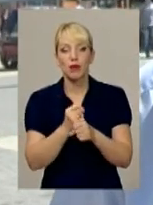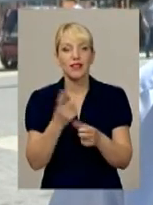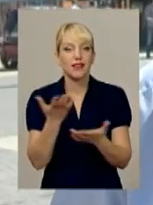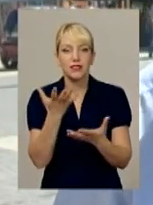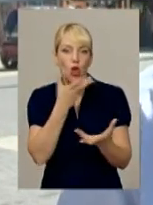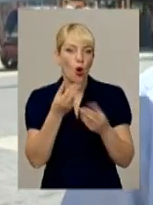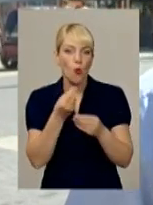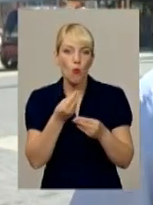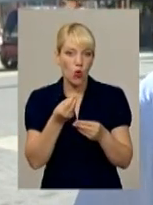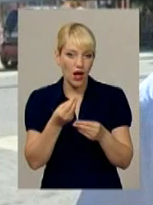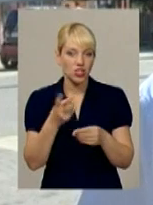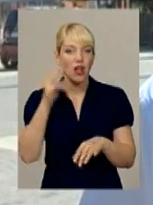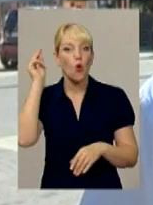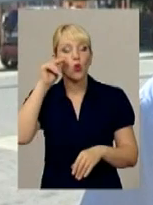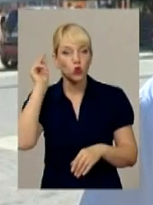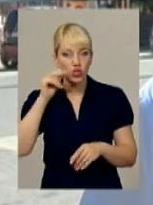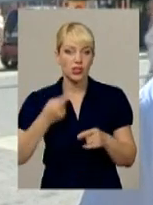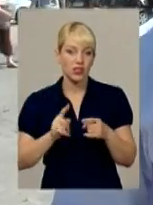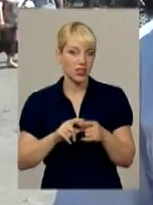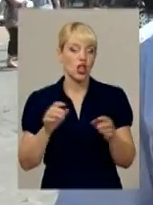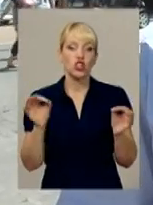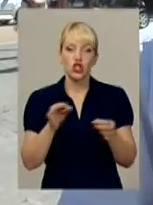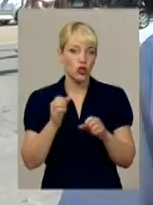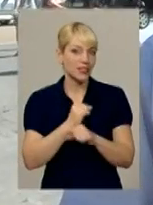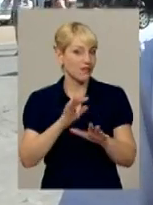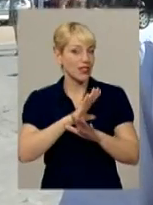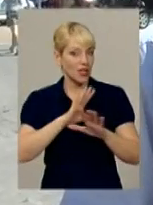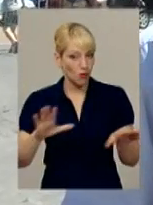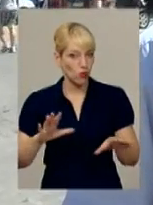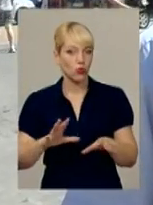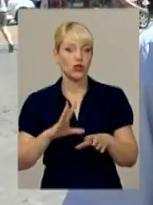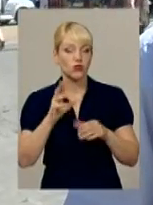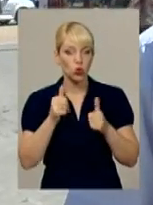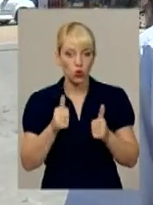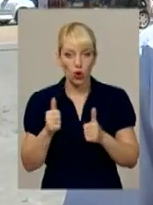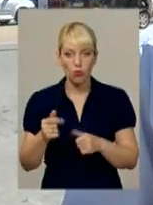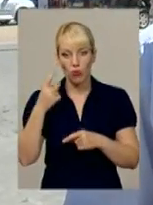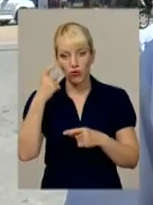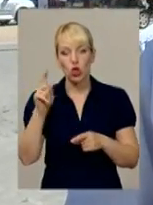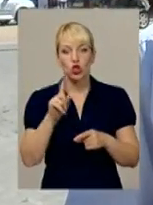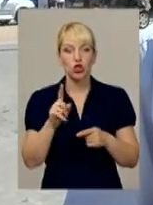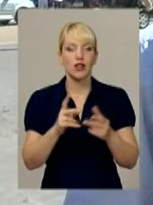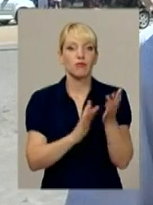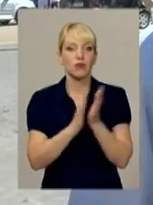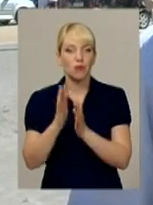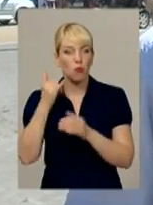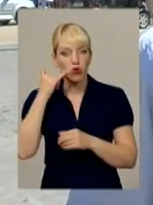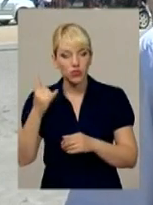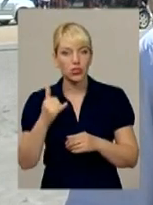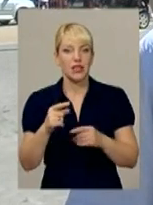скажімо. Зрівного утройства не було. На 102 пройшло повідомлення, що лежить на клумбі невідомий предмет,